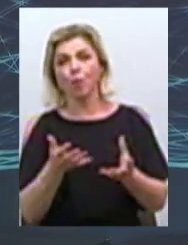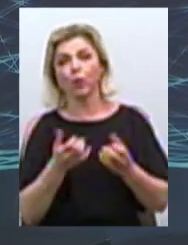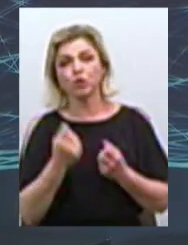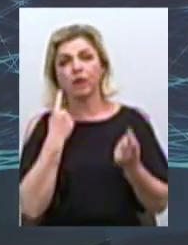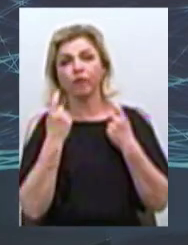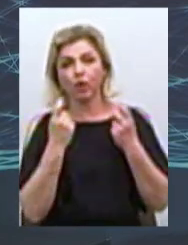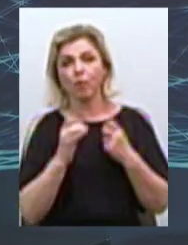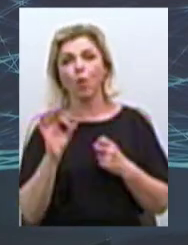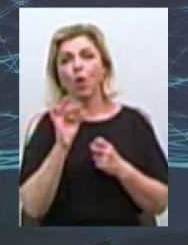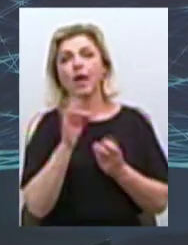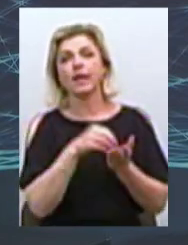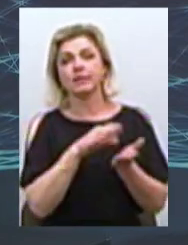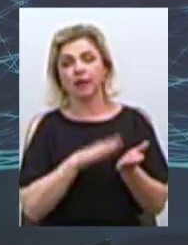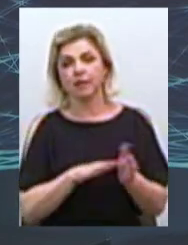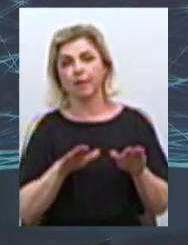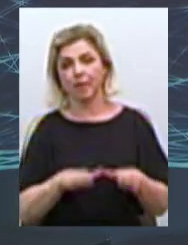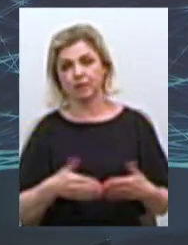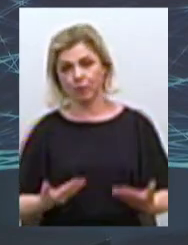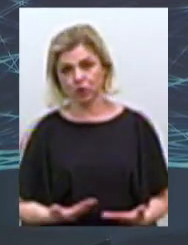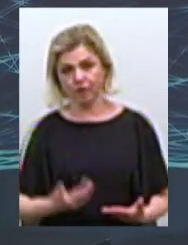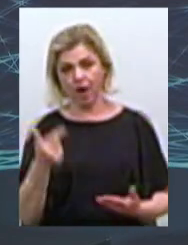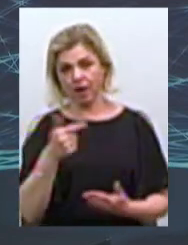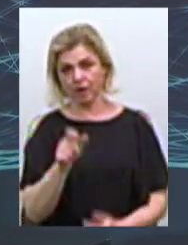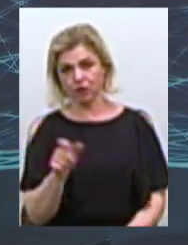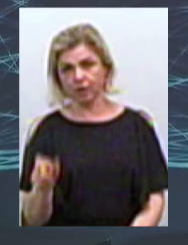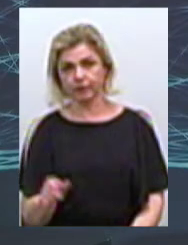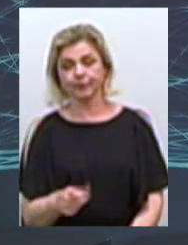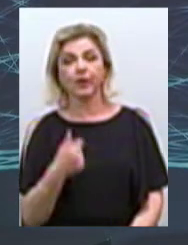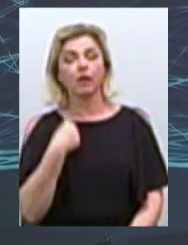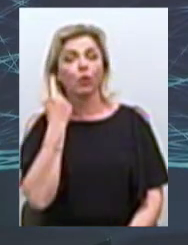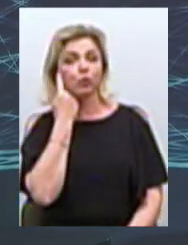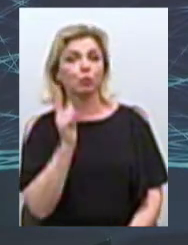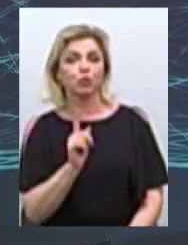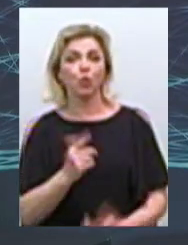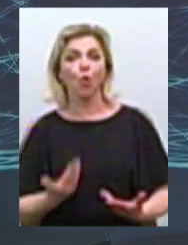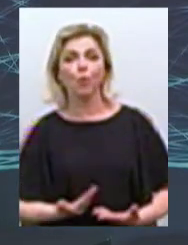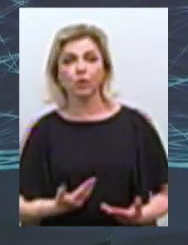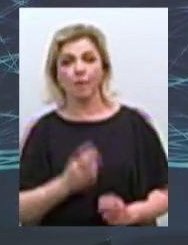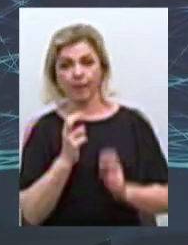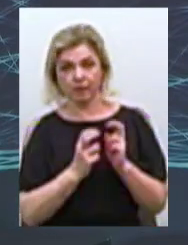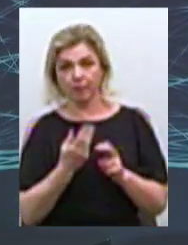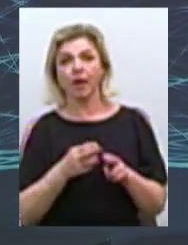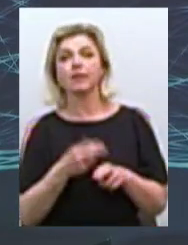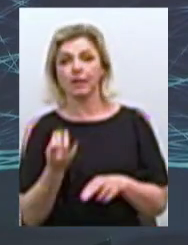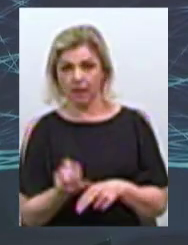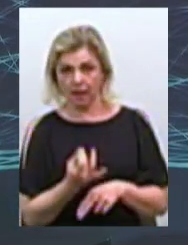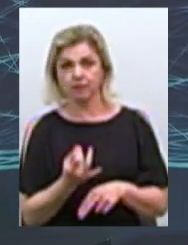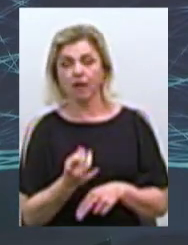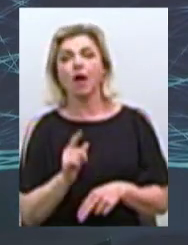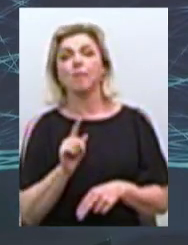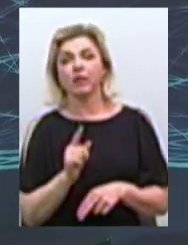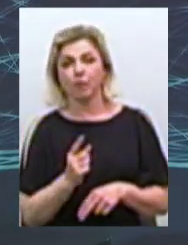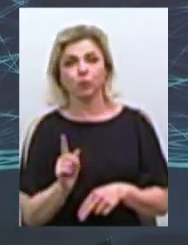реєстрацію міста проживання граждан. Я так думаю, що коммунальним підприємам це интересно, тому що,